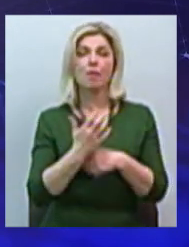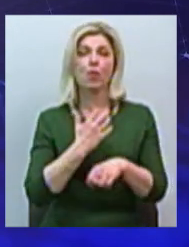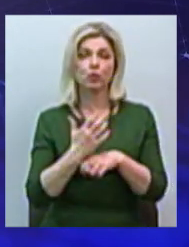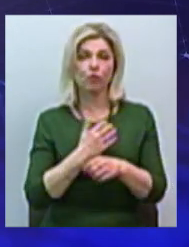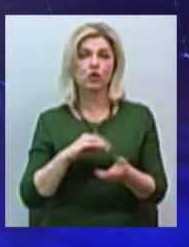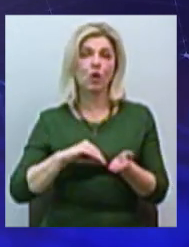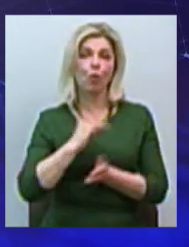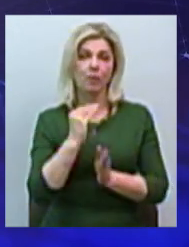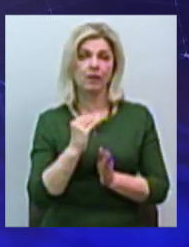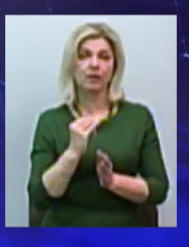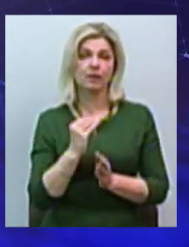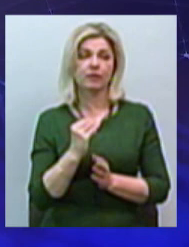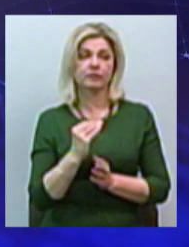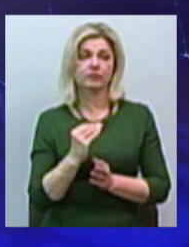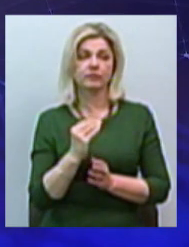закупили на